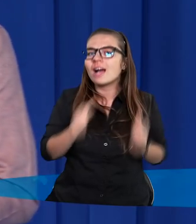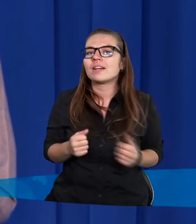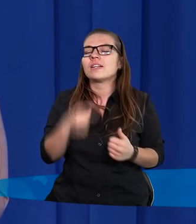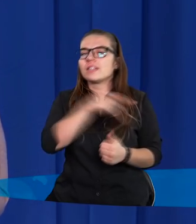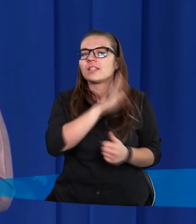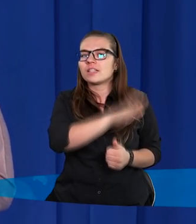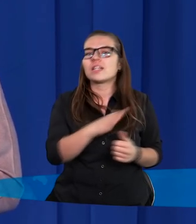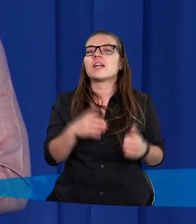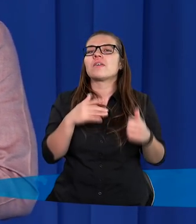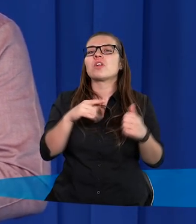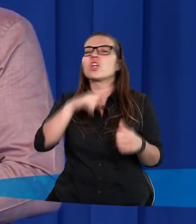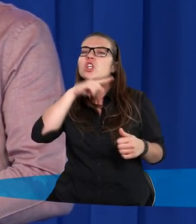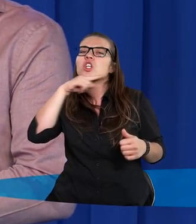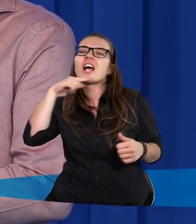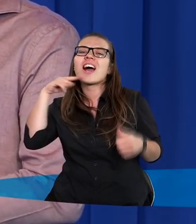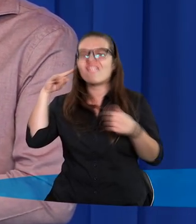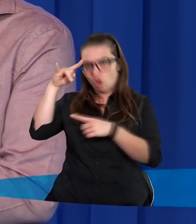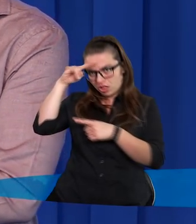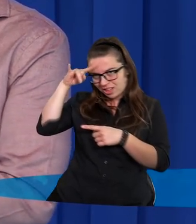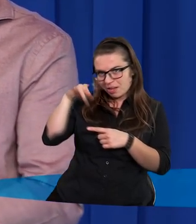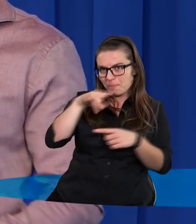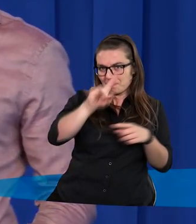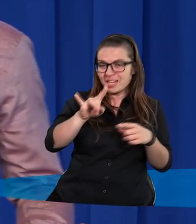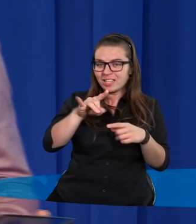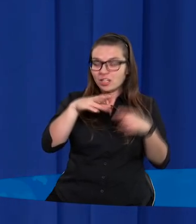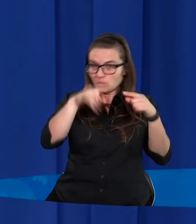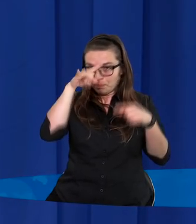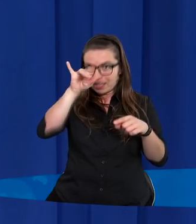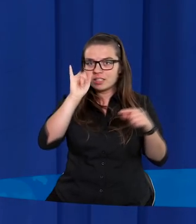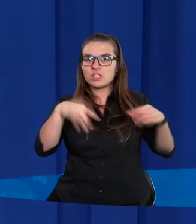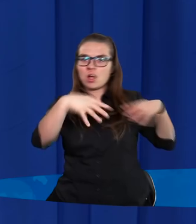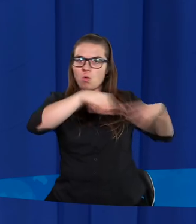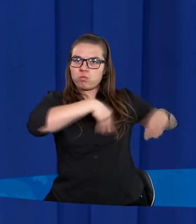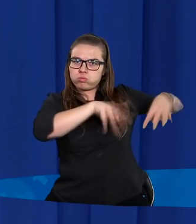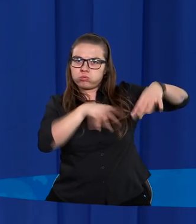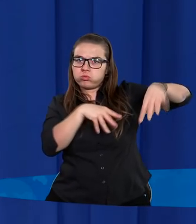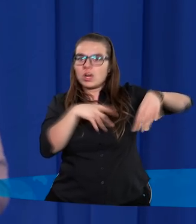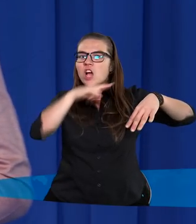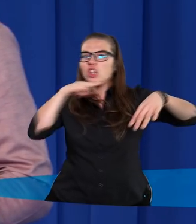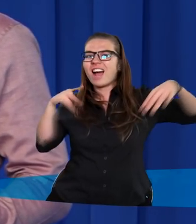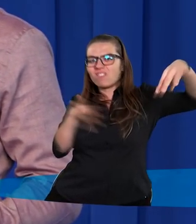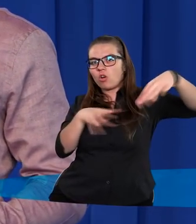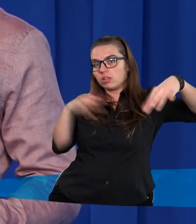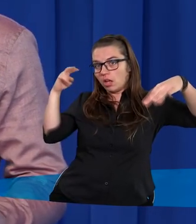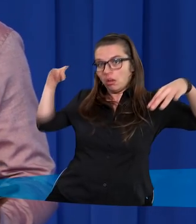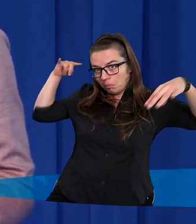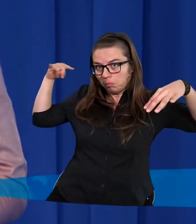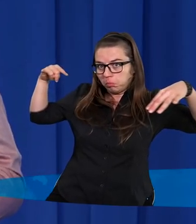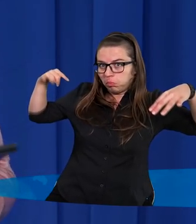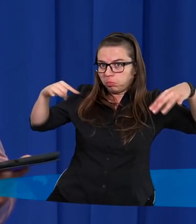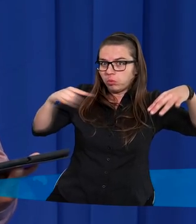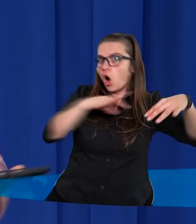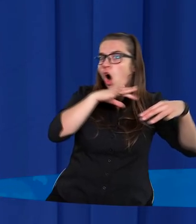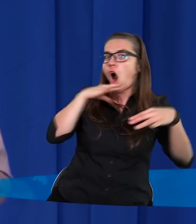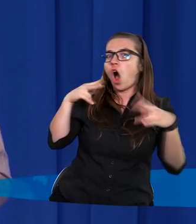Mamy Torradora z czerwoną płachtą, który tego byka próbuje tam rozjuszyć. Byk atakuje czerwony